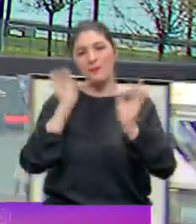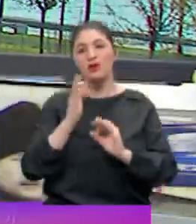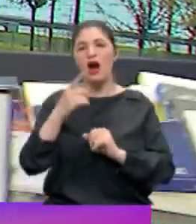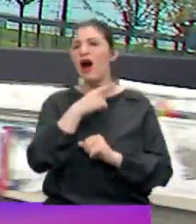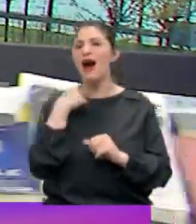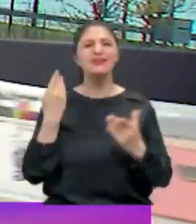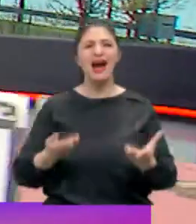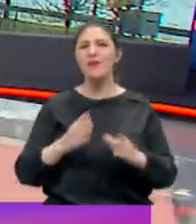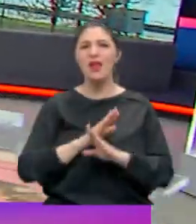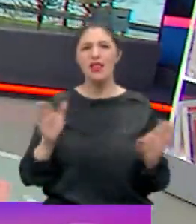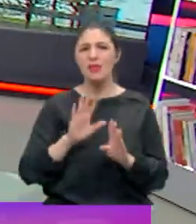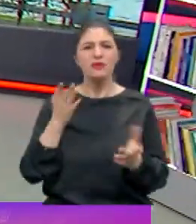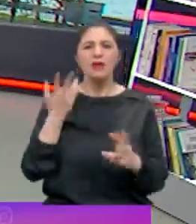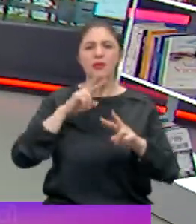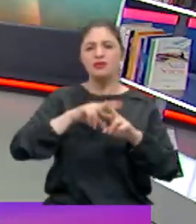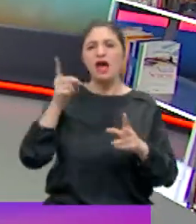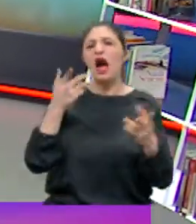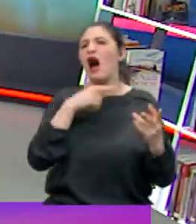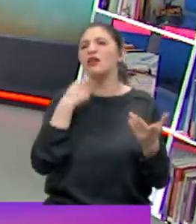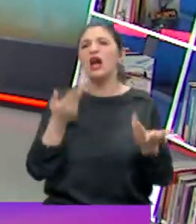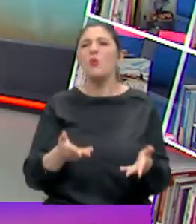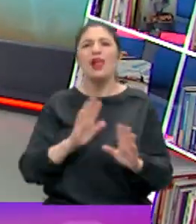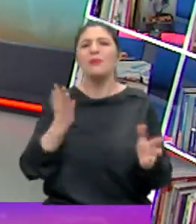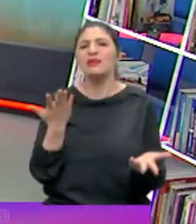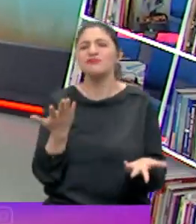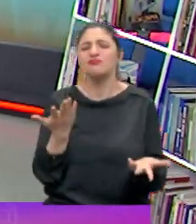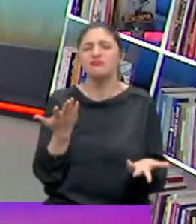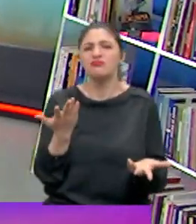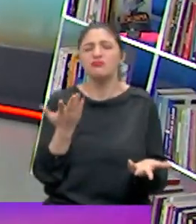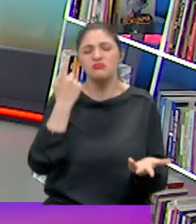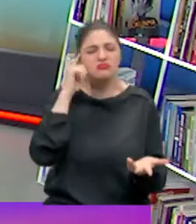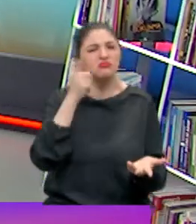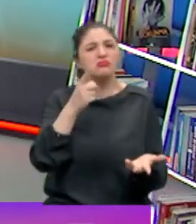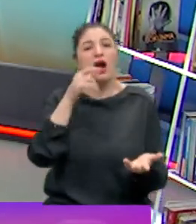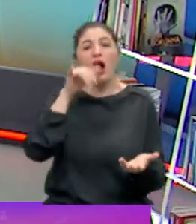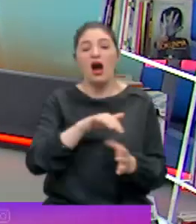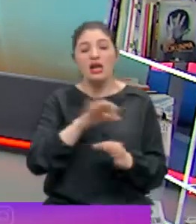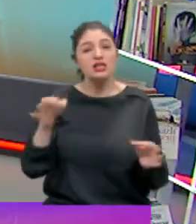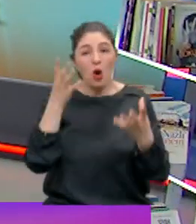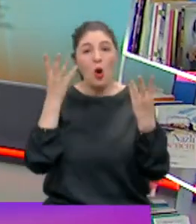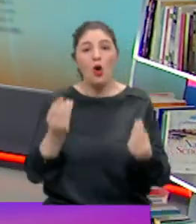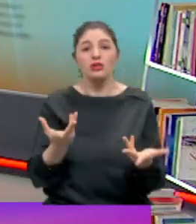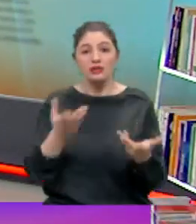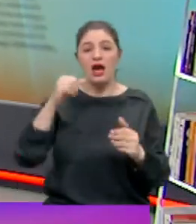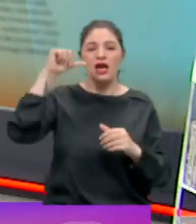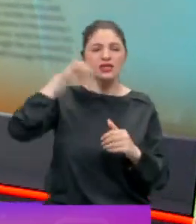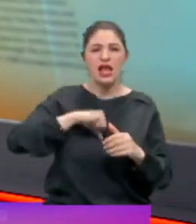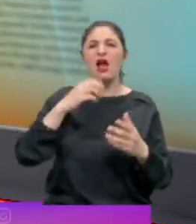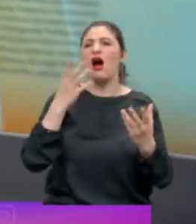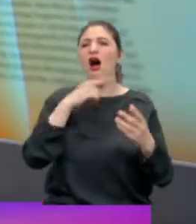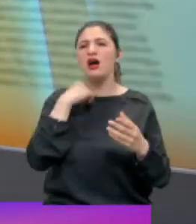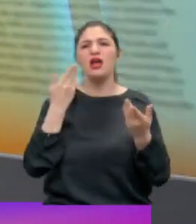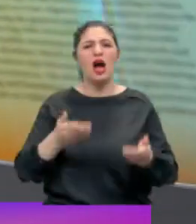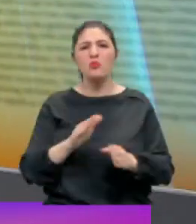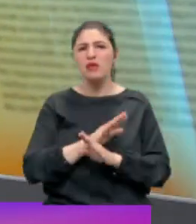Asla kabul edilemez. Nedir mesela? Ne kabul edilemez efendim? Haksızlığa da uğrasak yenilgi asla kabul